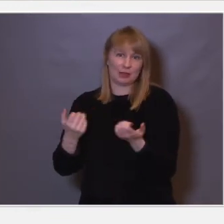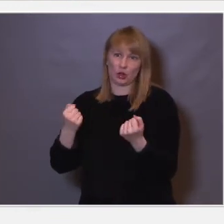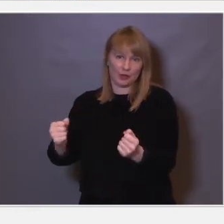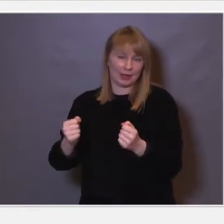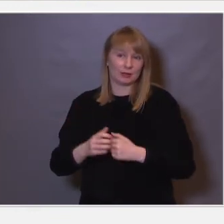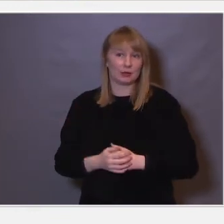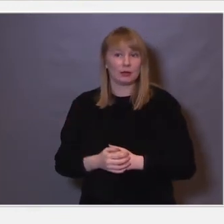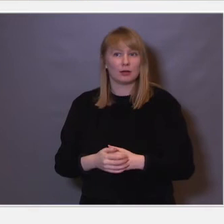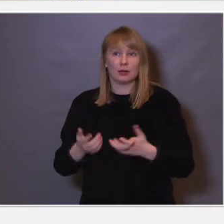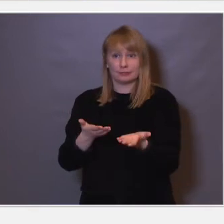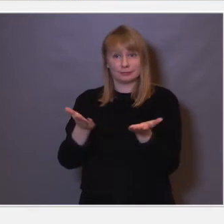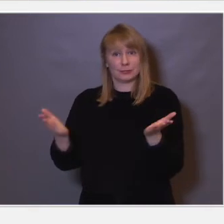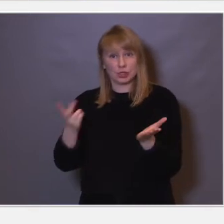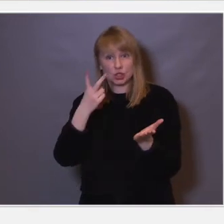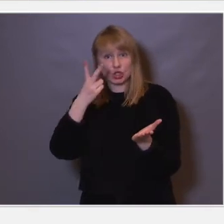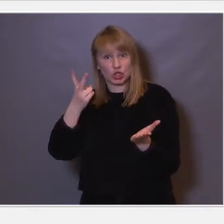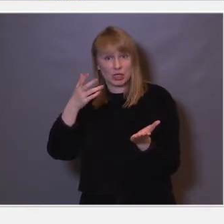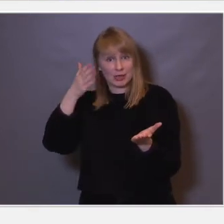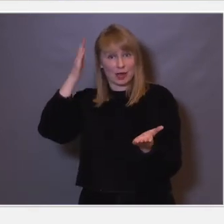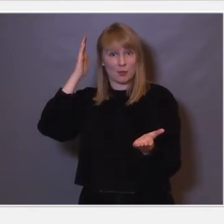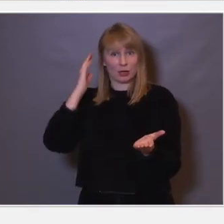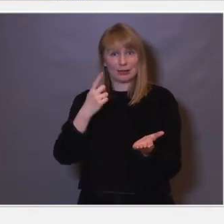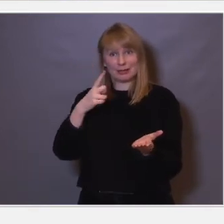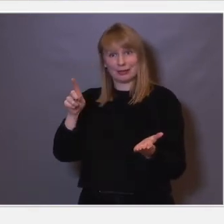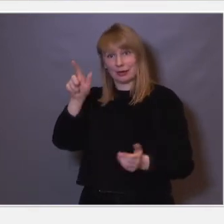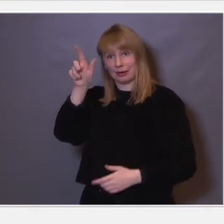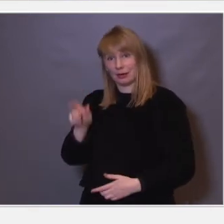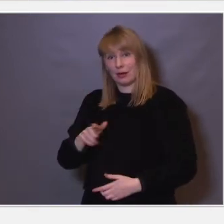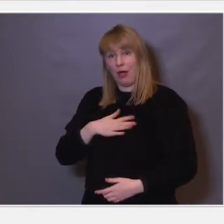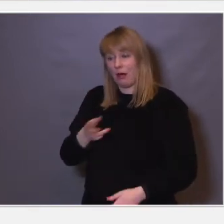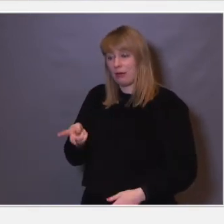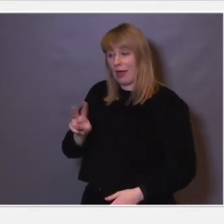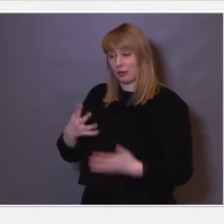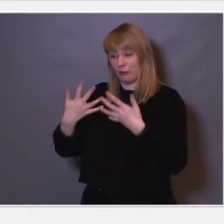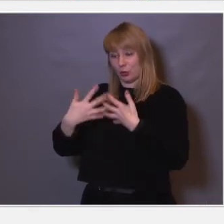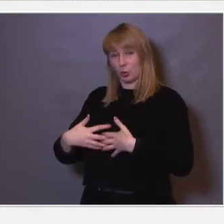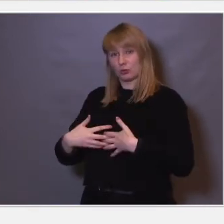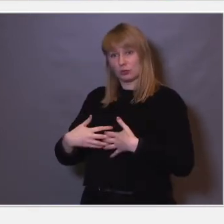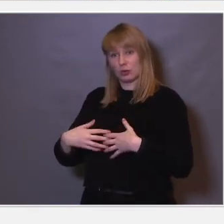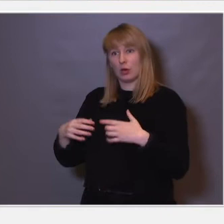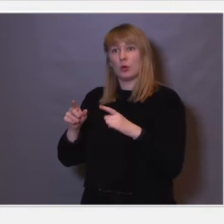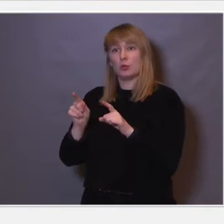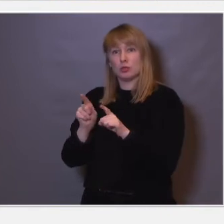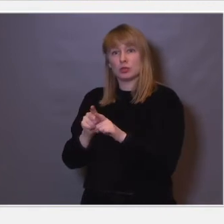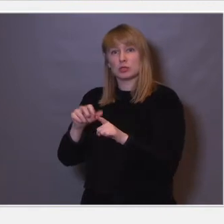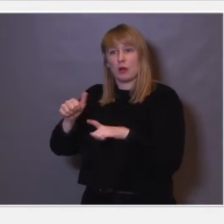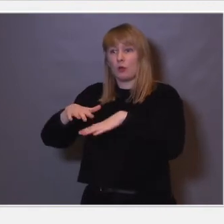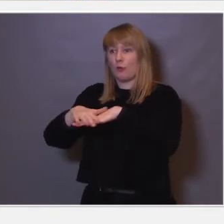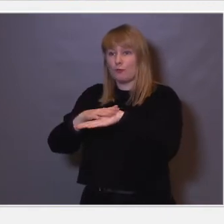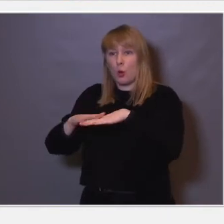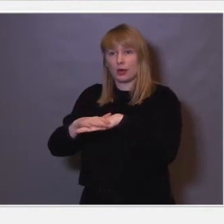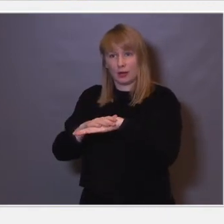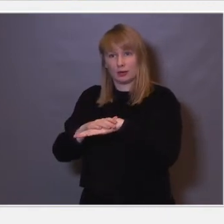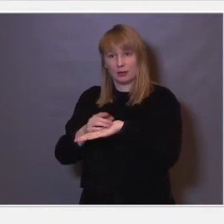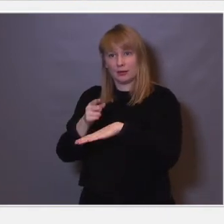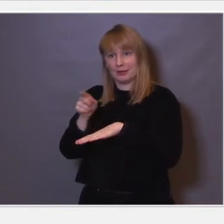Og det viser at synskjernebarken til dette mennesket her har endret funksjon, så plutselig er jeg involvert i det å føle. De på en måte ser